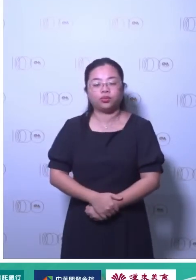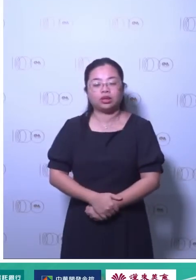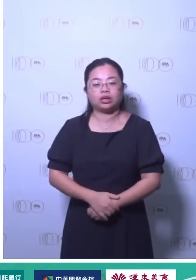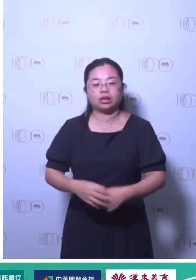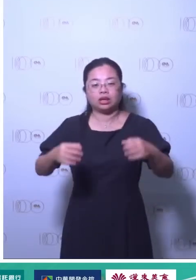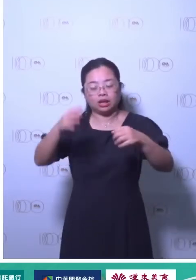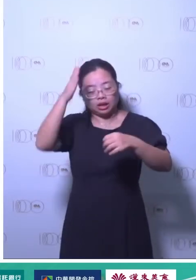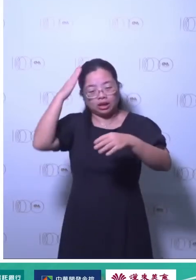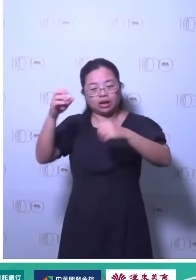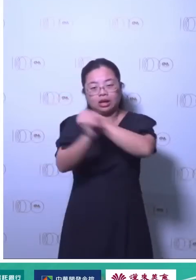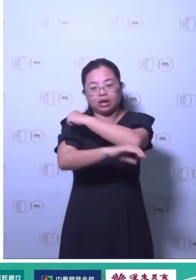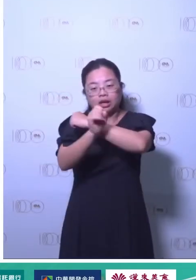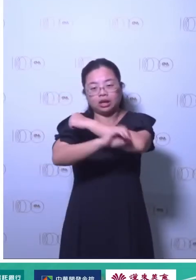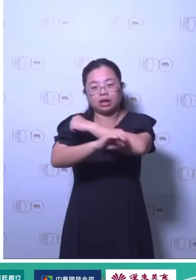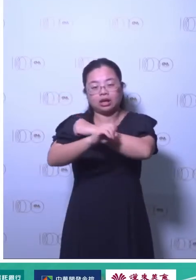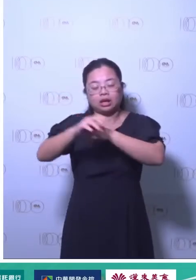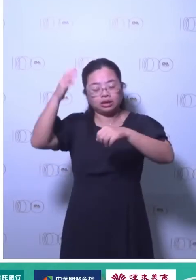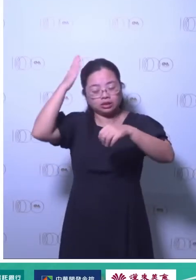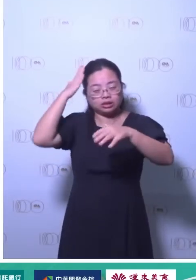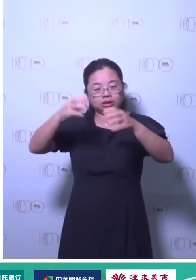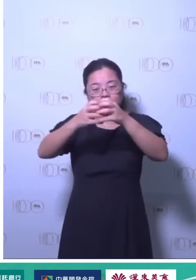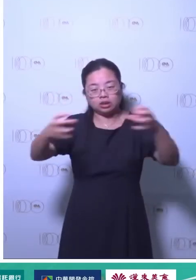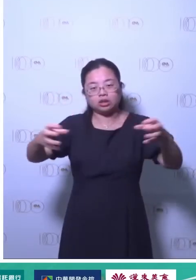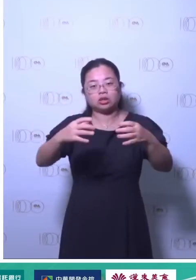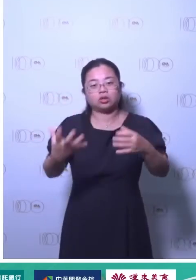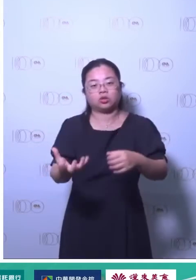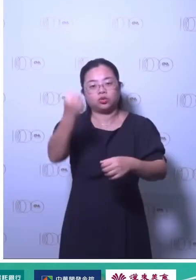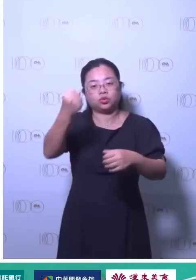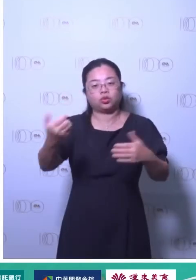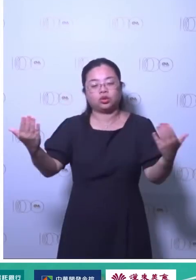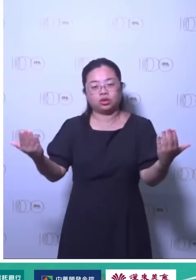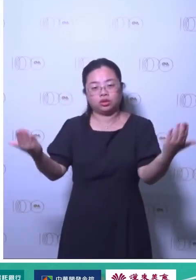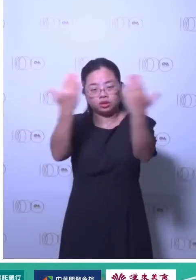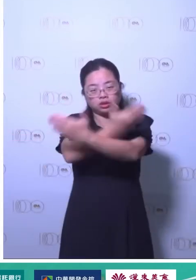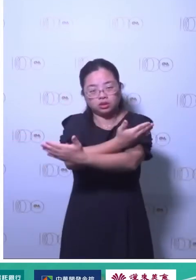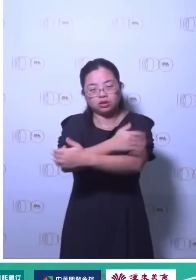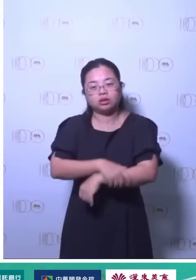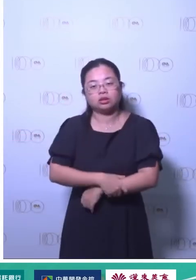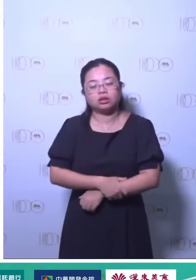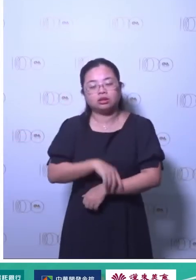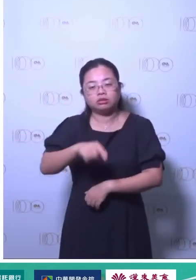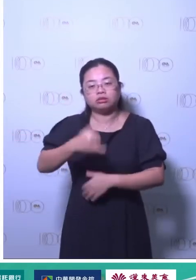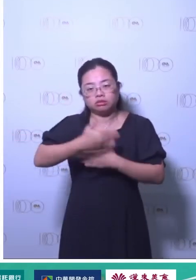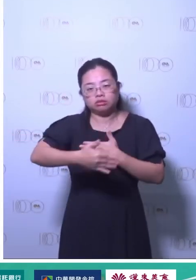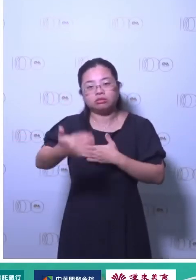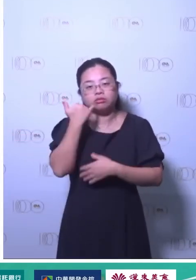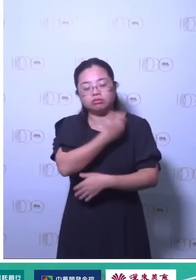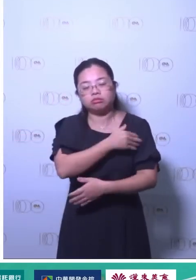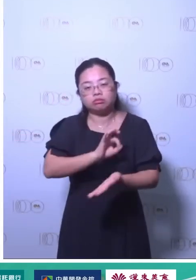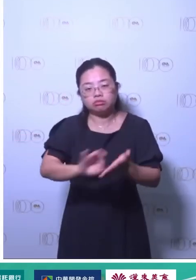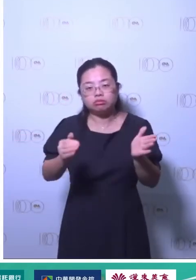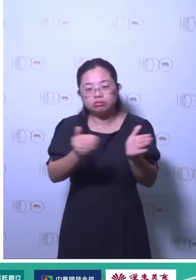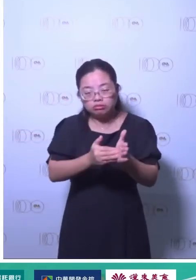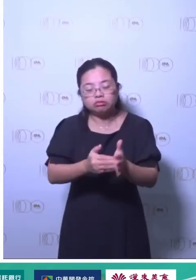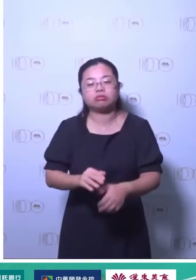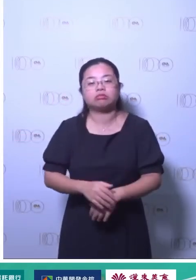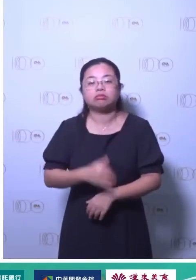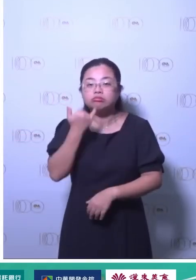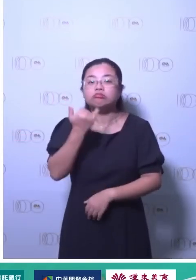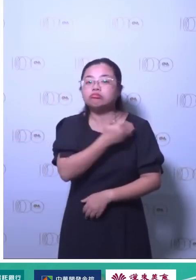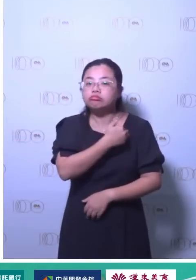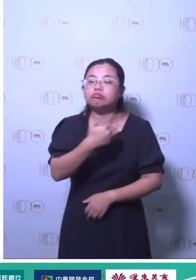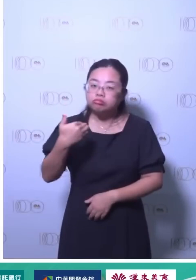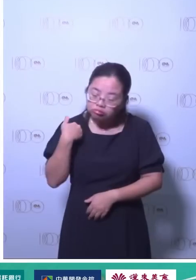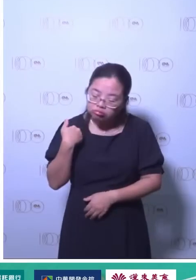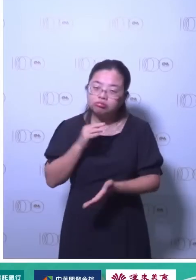那么多的企业它是典范案例它告诉你它怎么面对这些事情那当然到第二部分跟第三部分的时候我们在讲什么讲